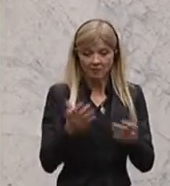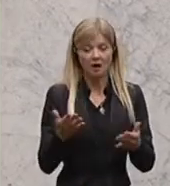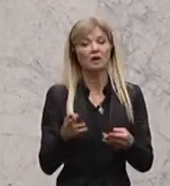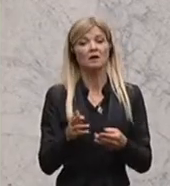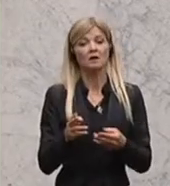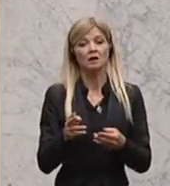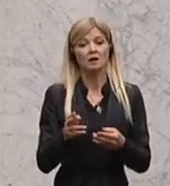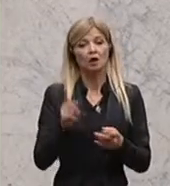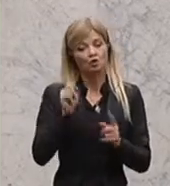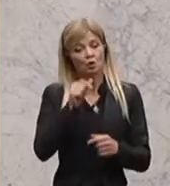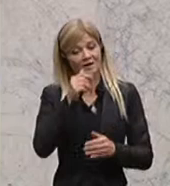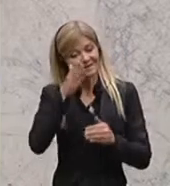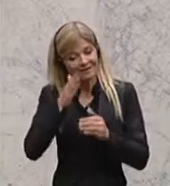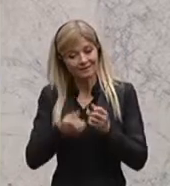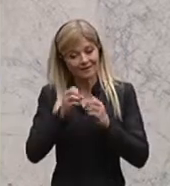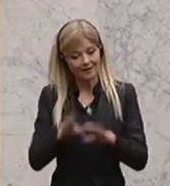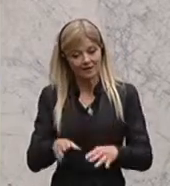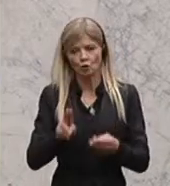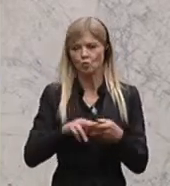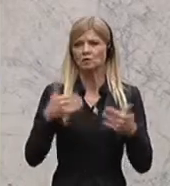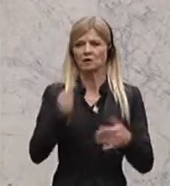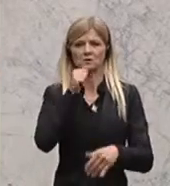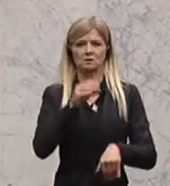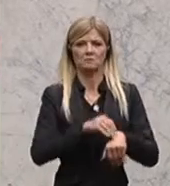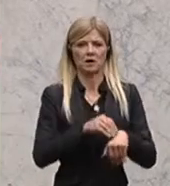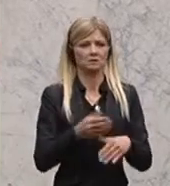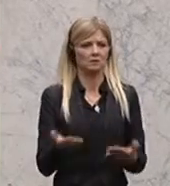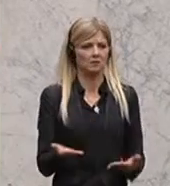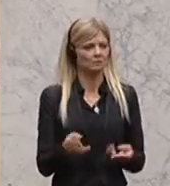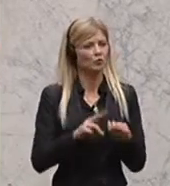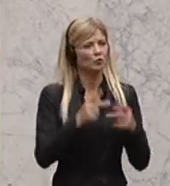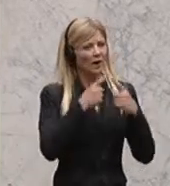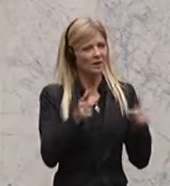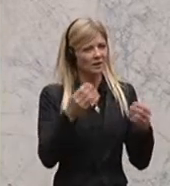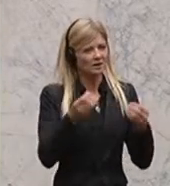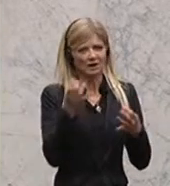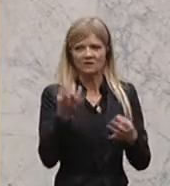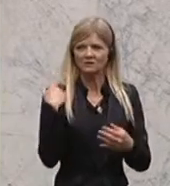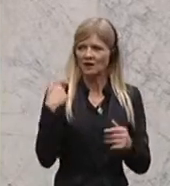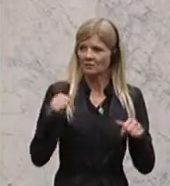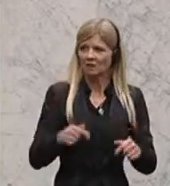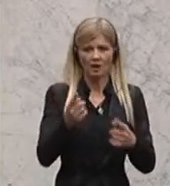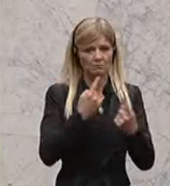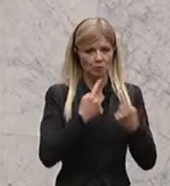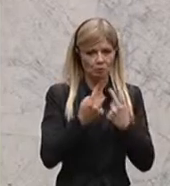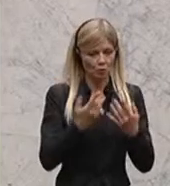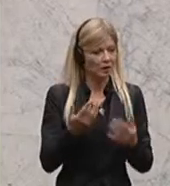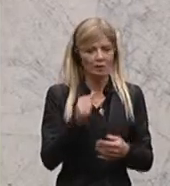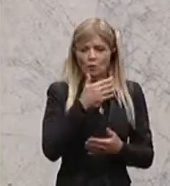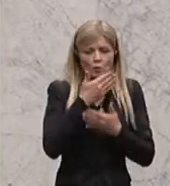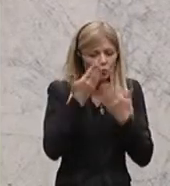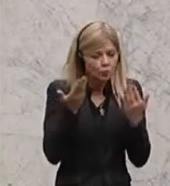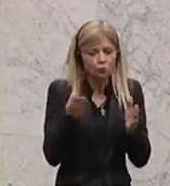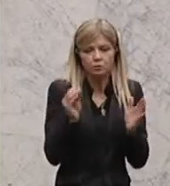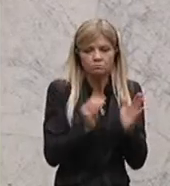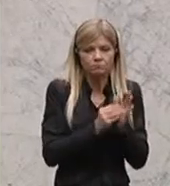nicht. Und nachdem das andere, was Sie hier besprochen haben, eigentlich gar nicht auf der Tagesordnung steht, wollte ich Ihnen nur sagen, es war alles falsch.